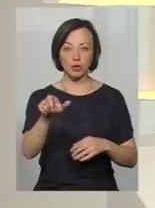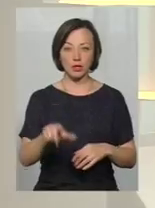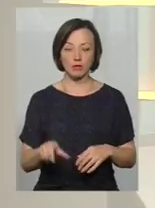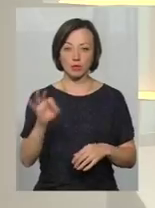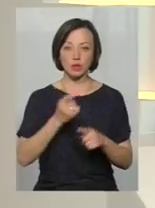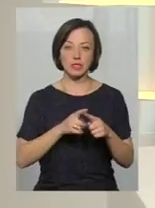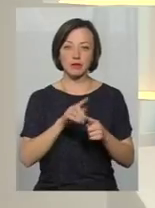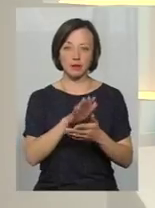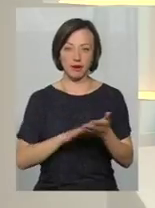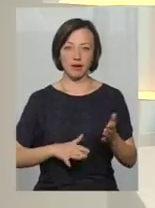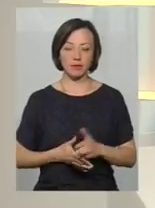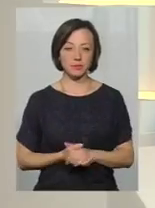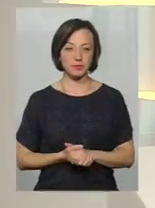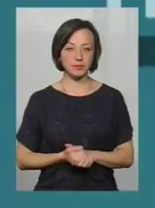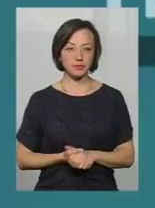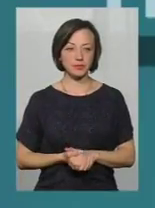Про це далі у коментарях.